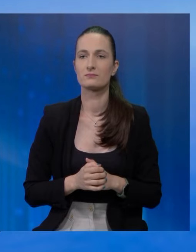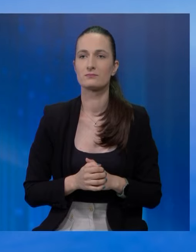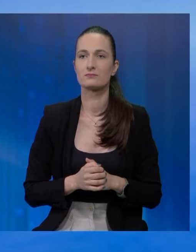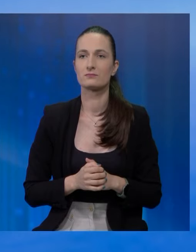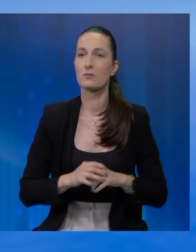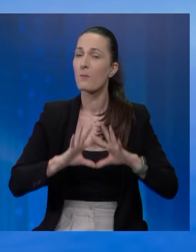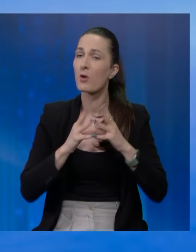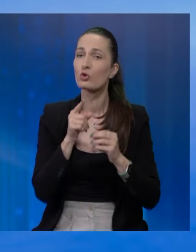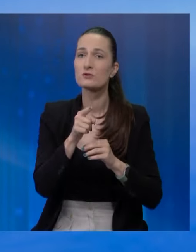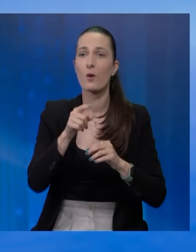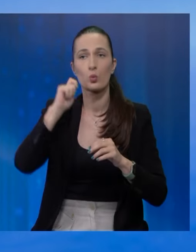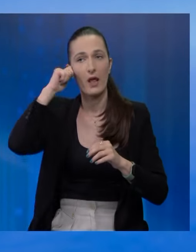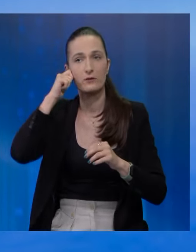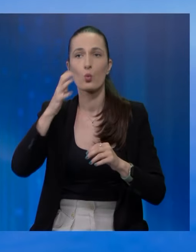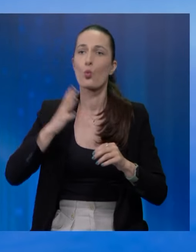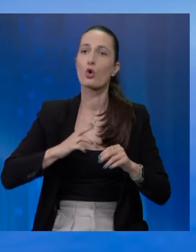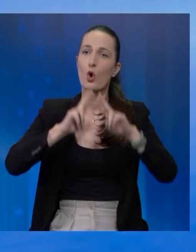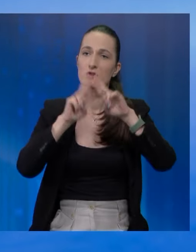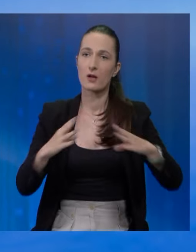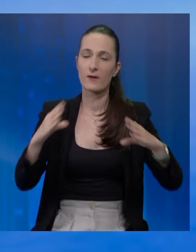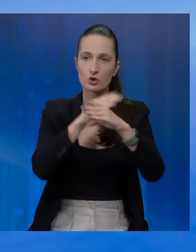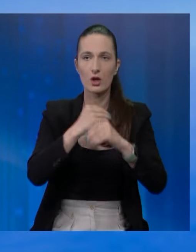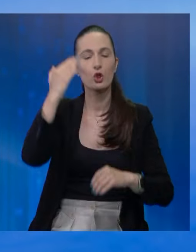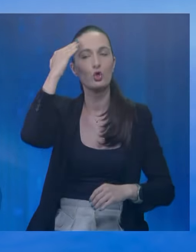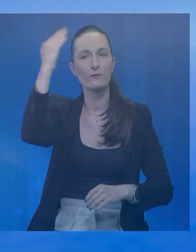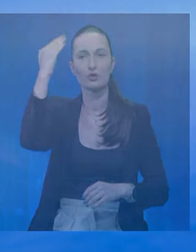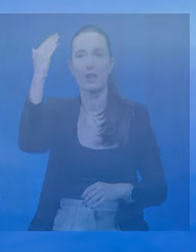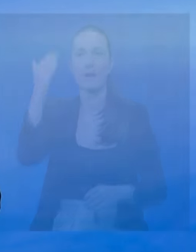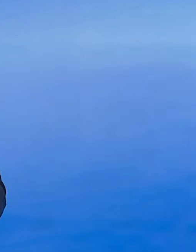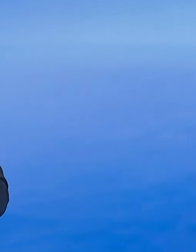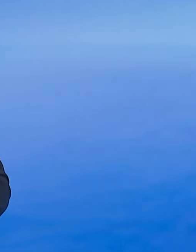Bilo je to sve u Dnevniku. Godan ostatak večeri. Uđenje.